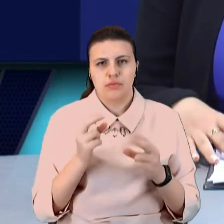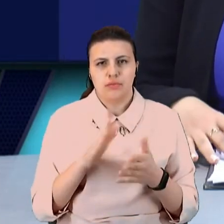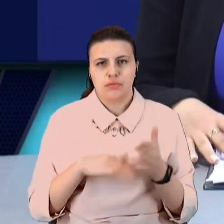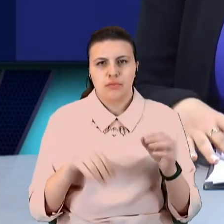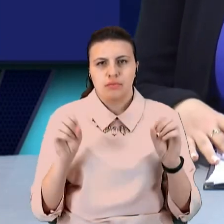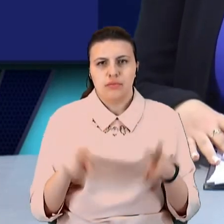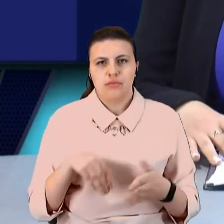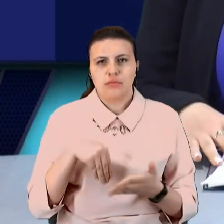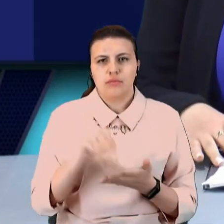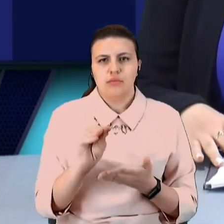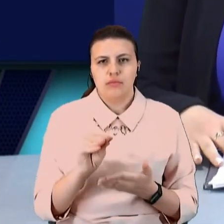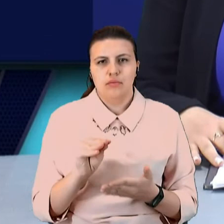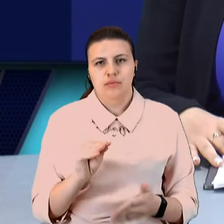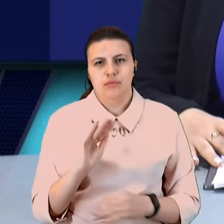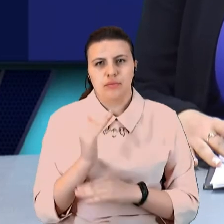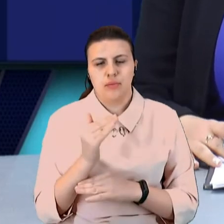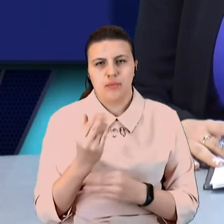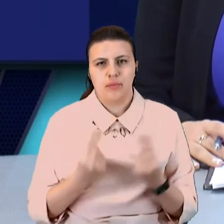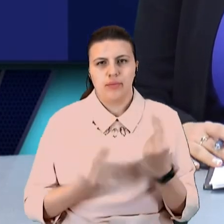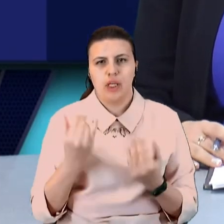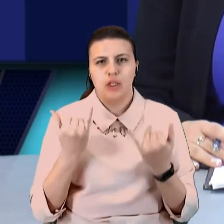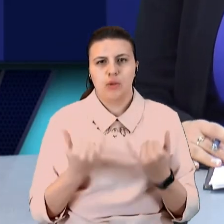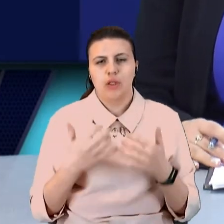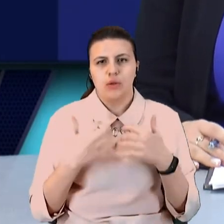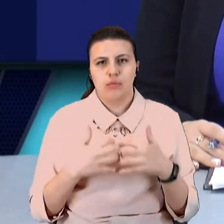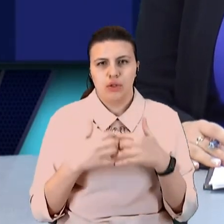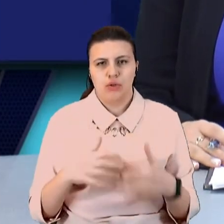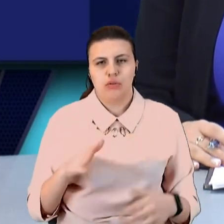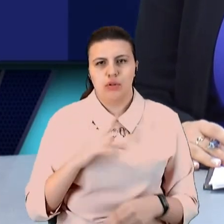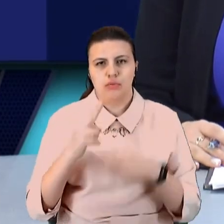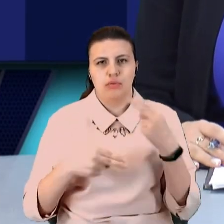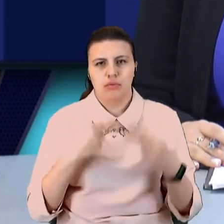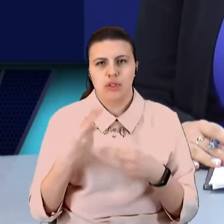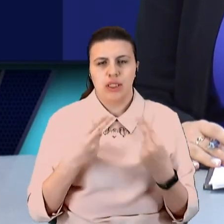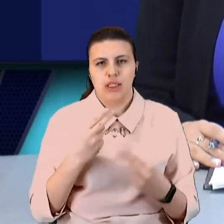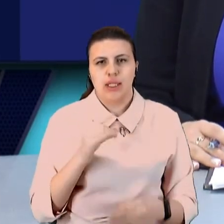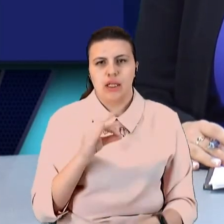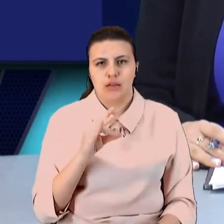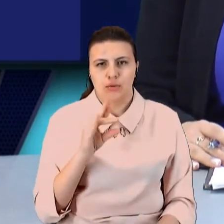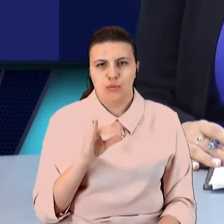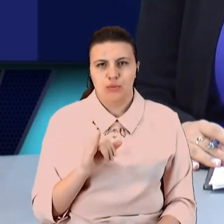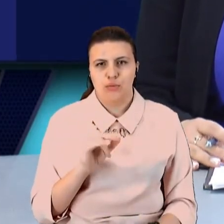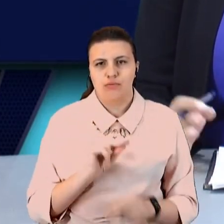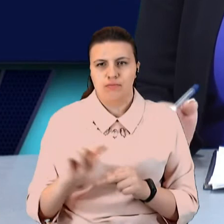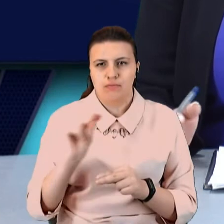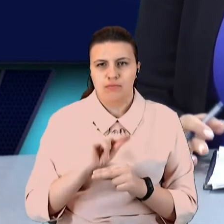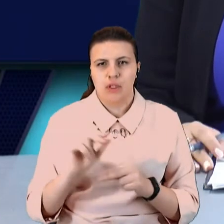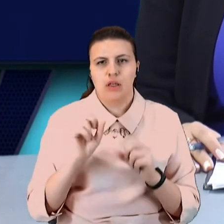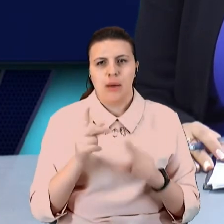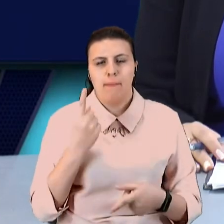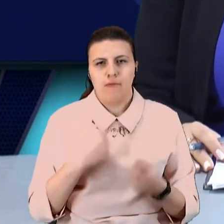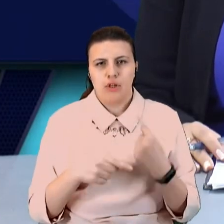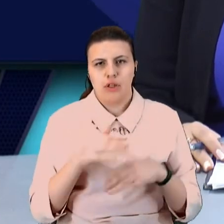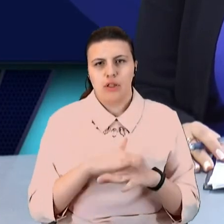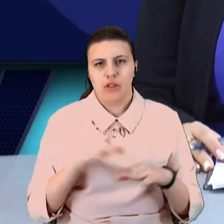іграшку. Сьогодні у Краматорську відбулася презентація тренінгу, як повернути дітям любов до читання для батьків